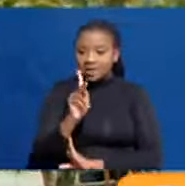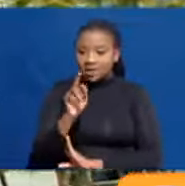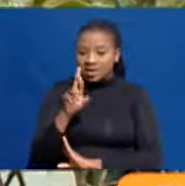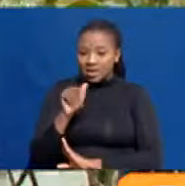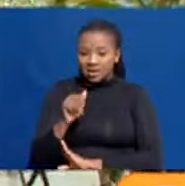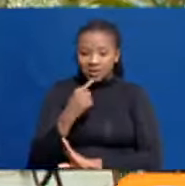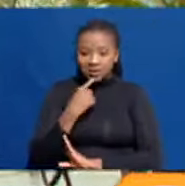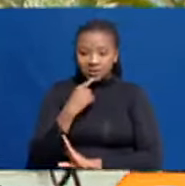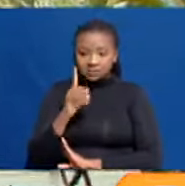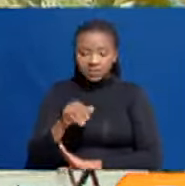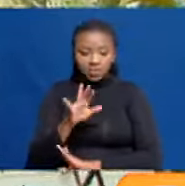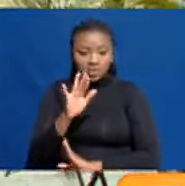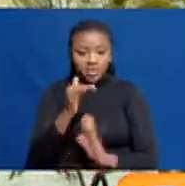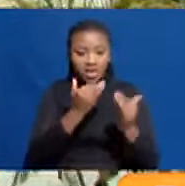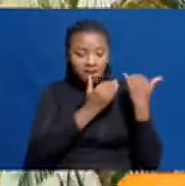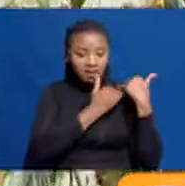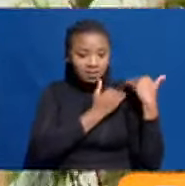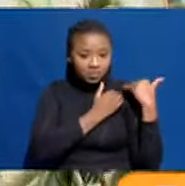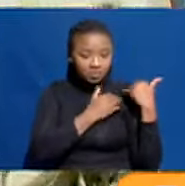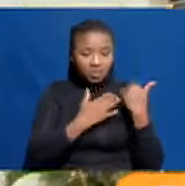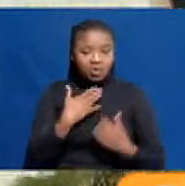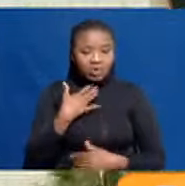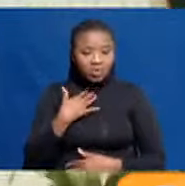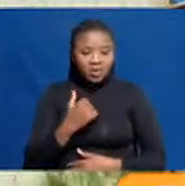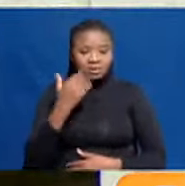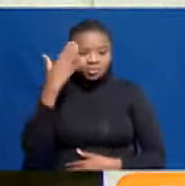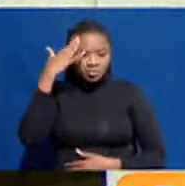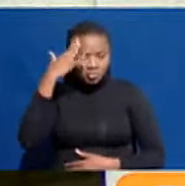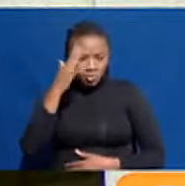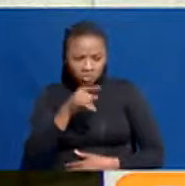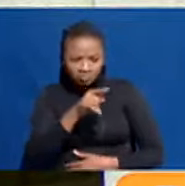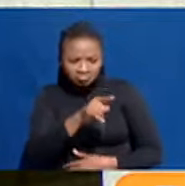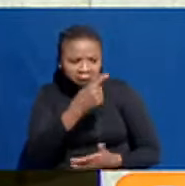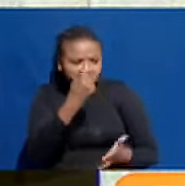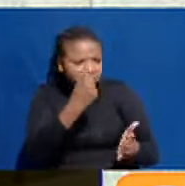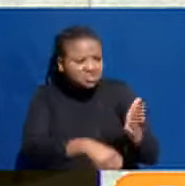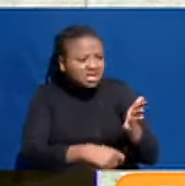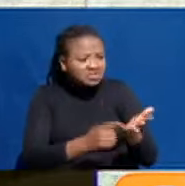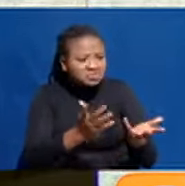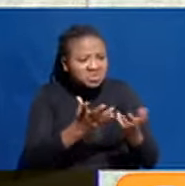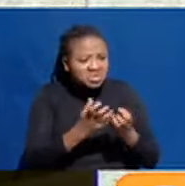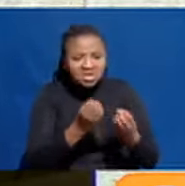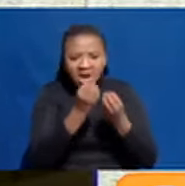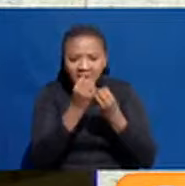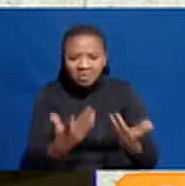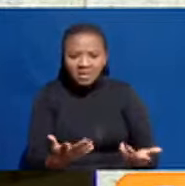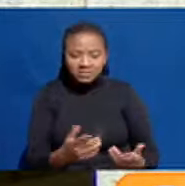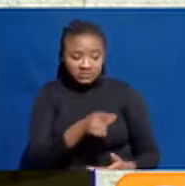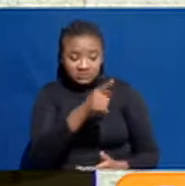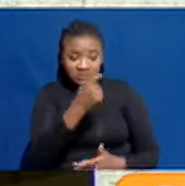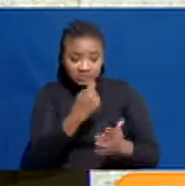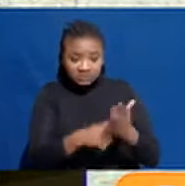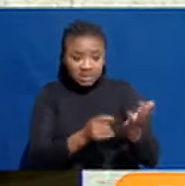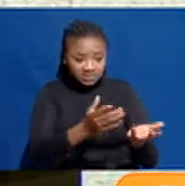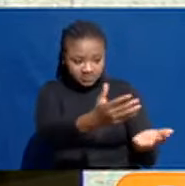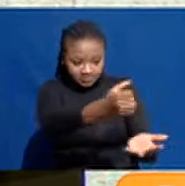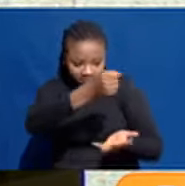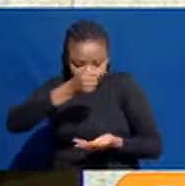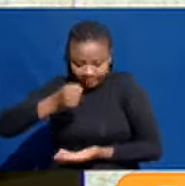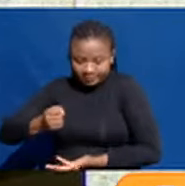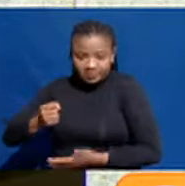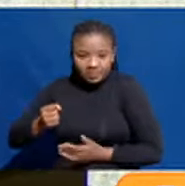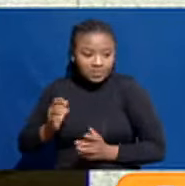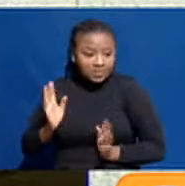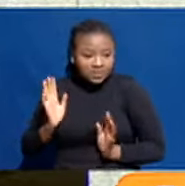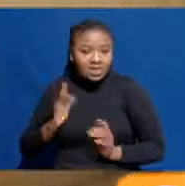kebs jikumulaki lilikuwa la kutathmini kiwango cha ushuru kilicho hitajika kukusanya ushuru huo na kufuatilia sukari